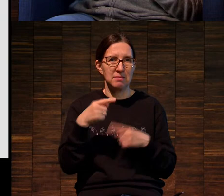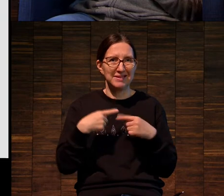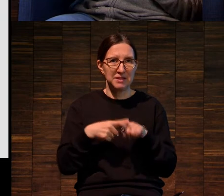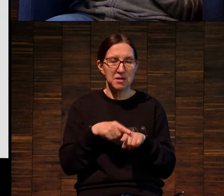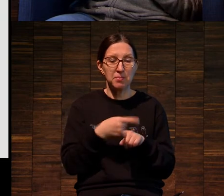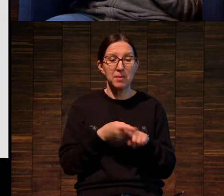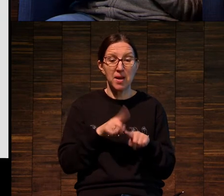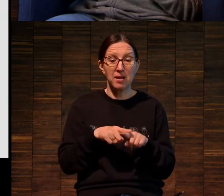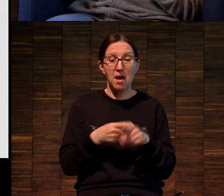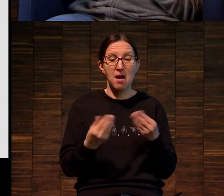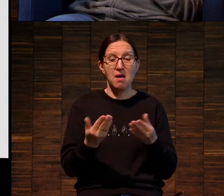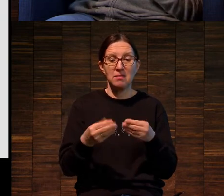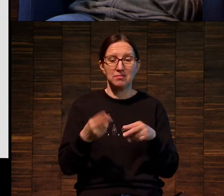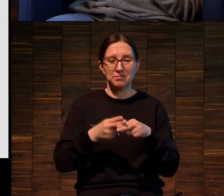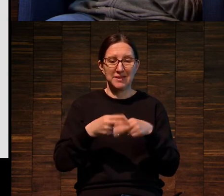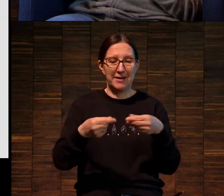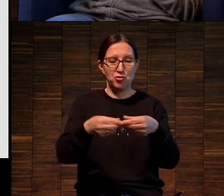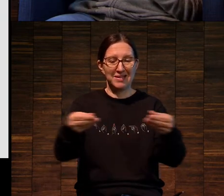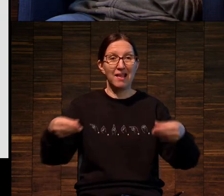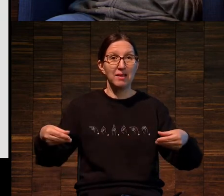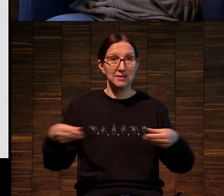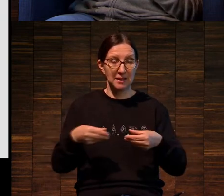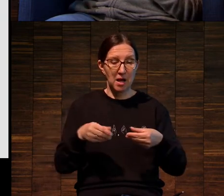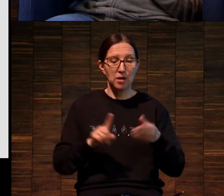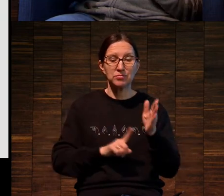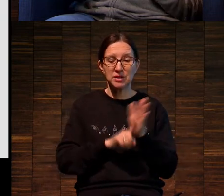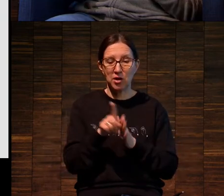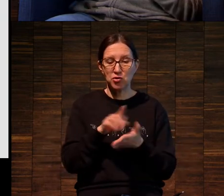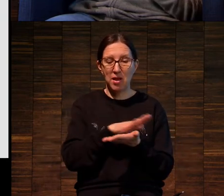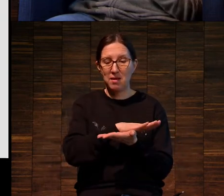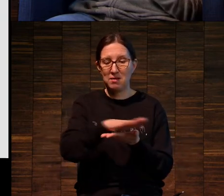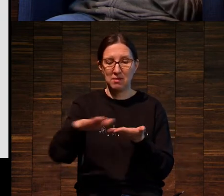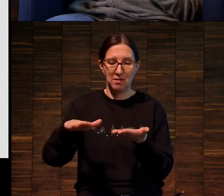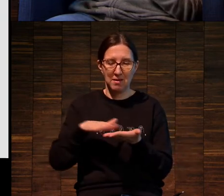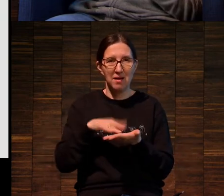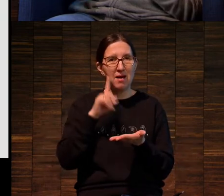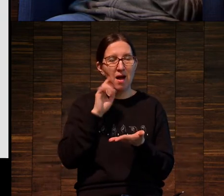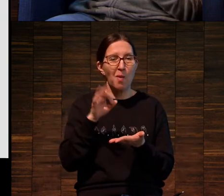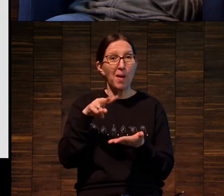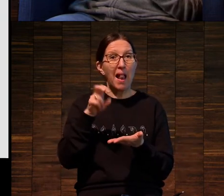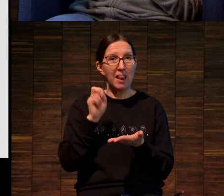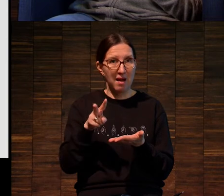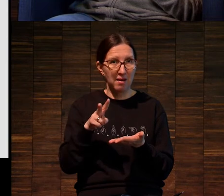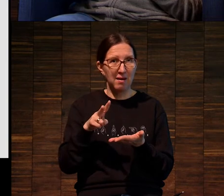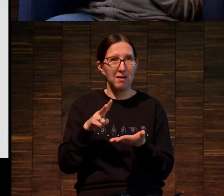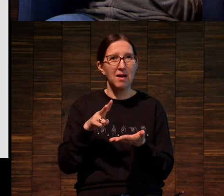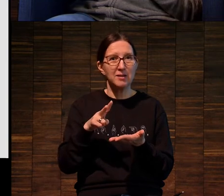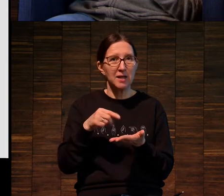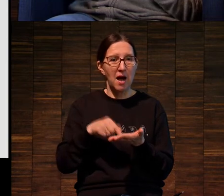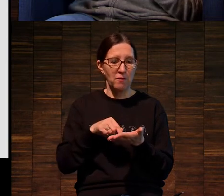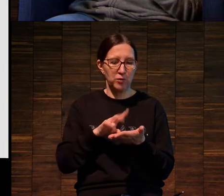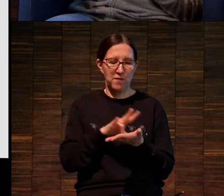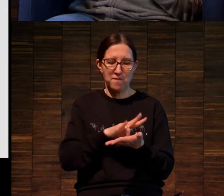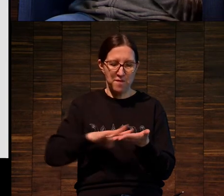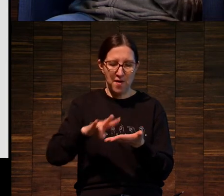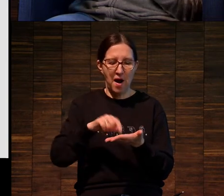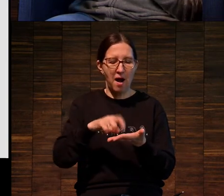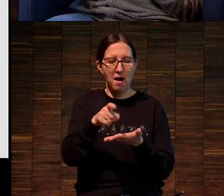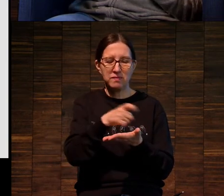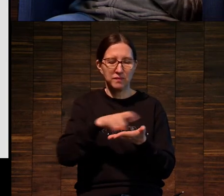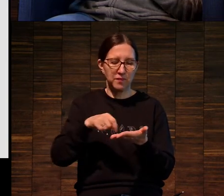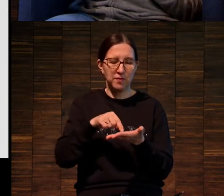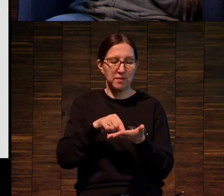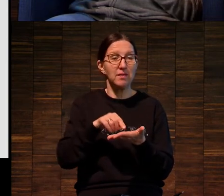лака доска покрывалась пудрой из канифоли, мелким-мелким-мелким составом. Эта канифоль